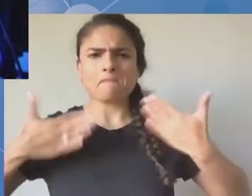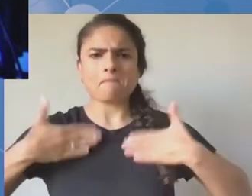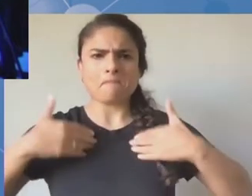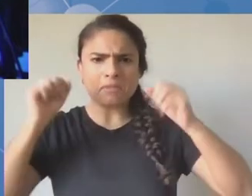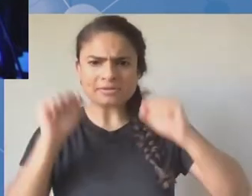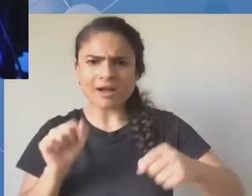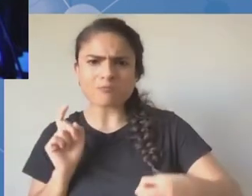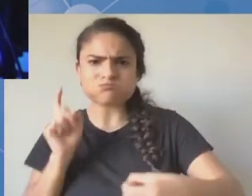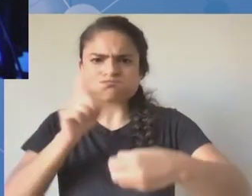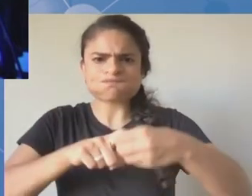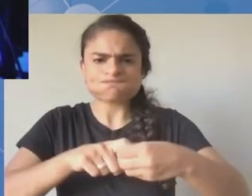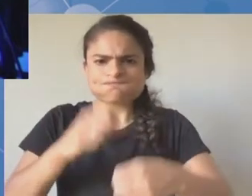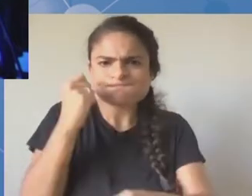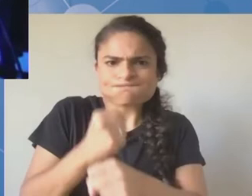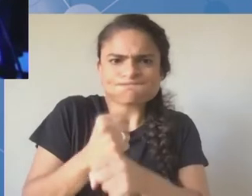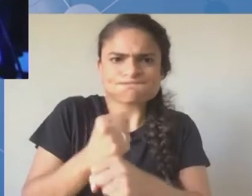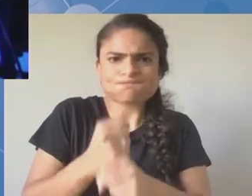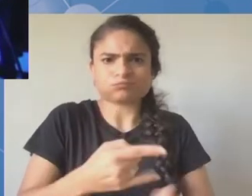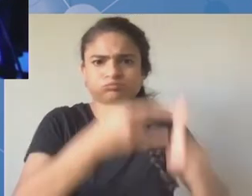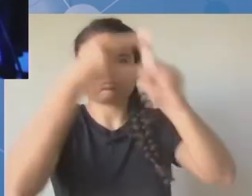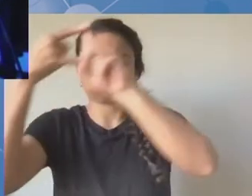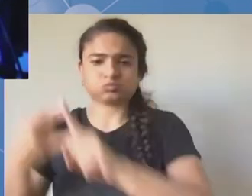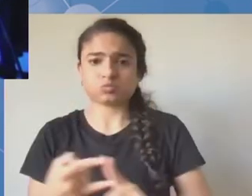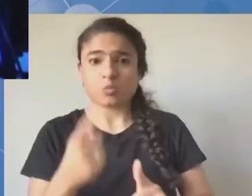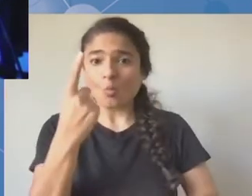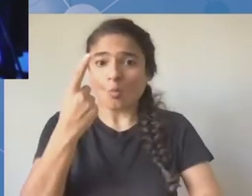Młodzieży z regionu Azji i Pacyfiku.